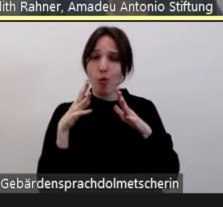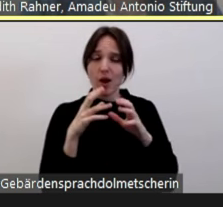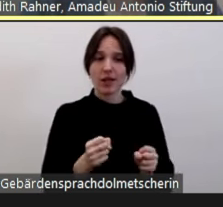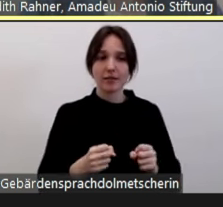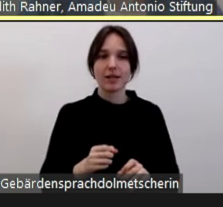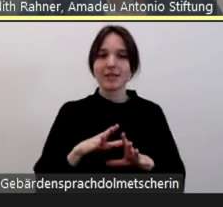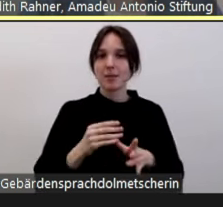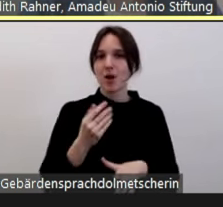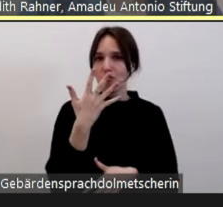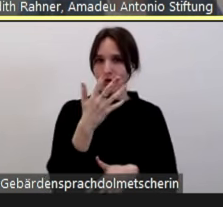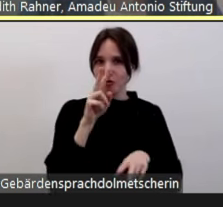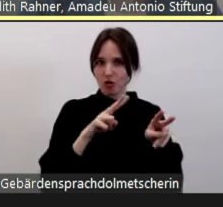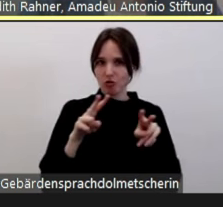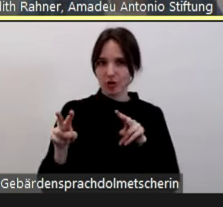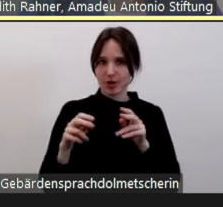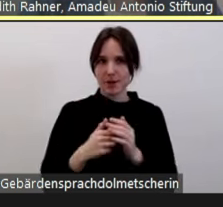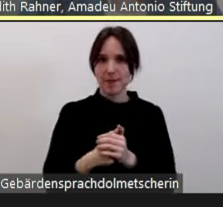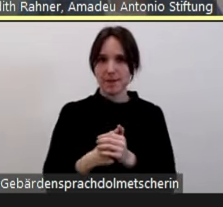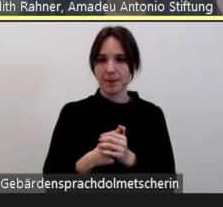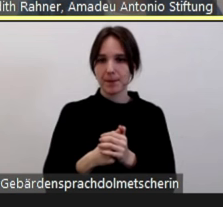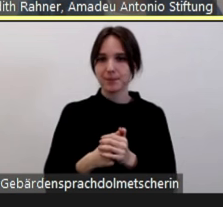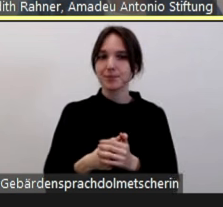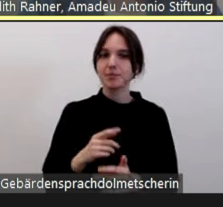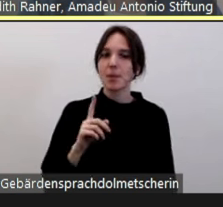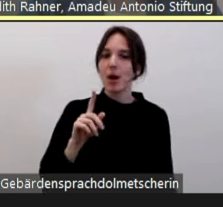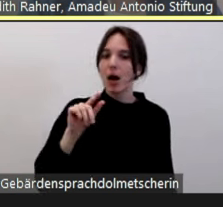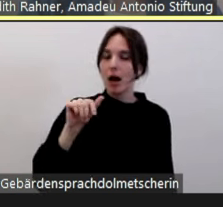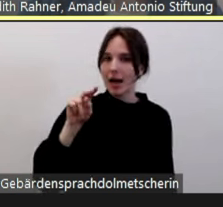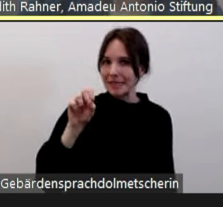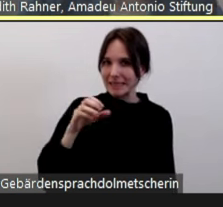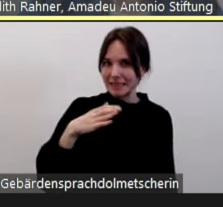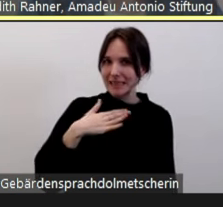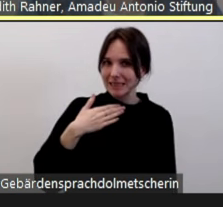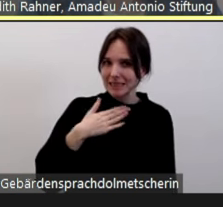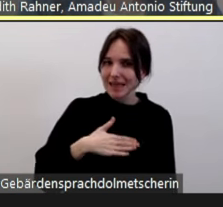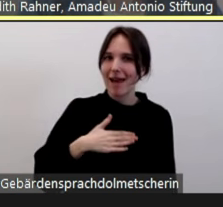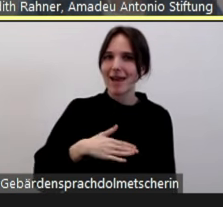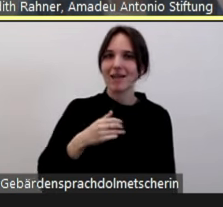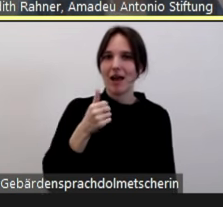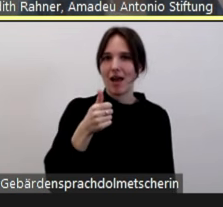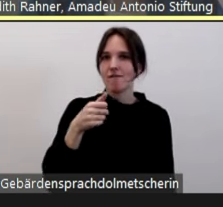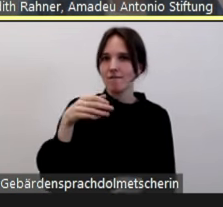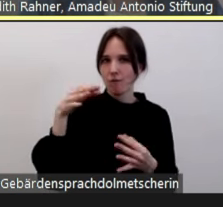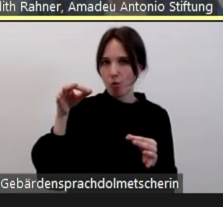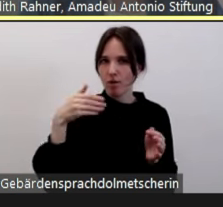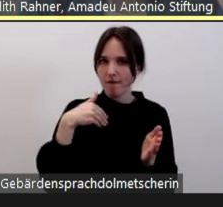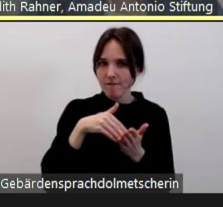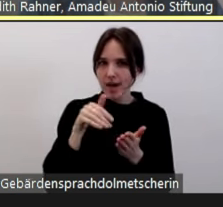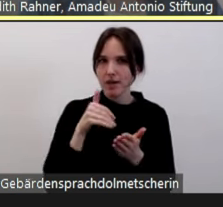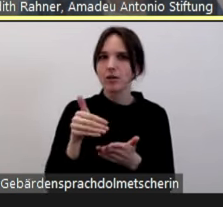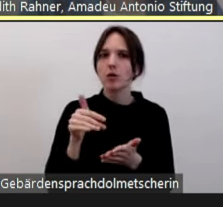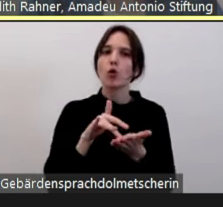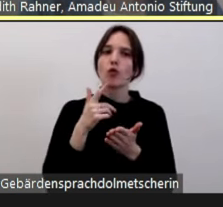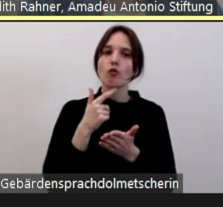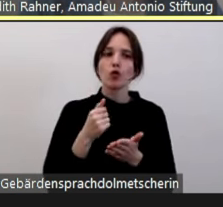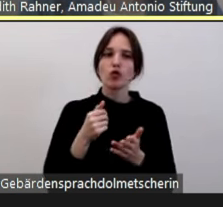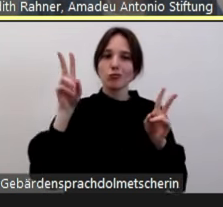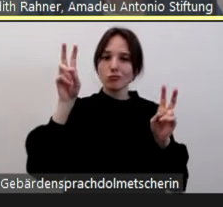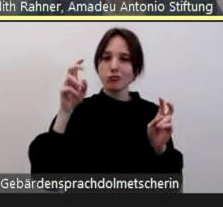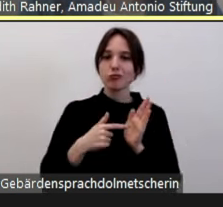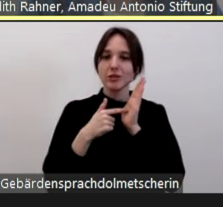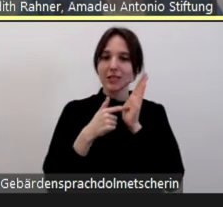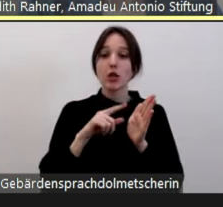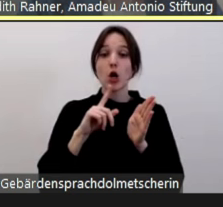aufgezahlt habe. Aber du kannst direkt in die nächste Folie springen, weil ich werde euch jetzt für jede einzelne ein paar Fälle zeigen. Achtung, auch